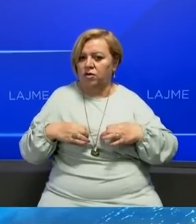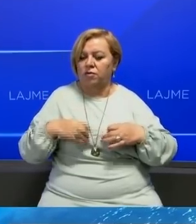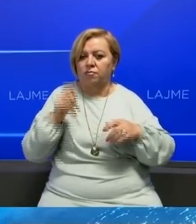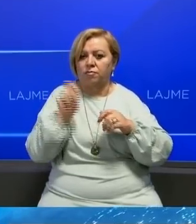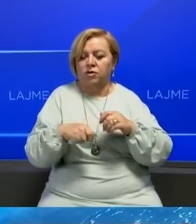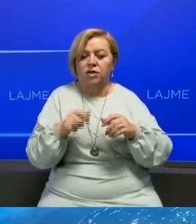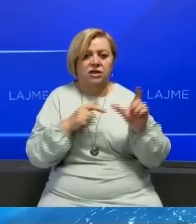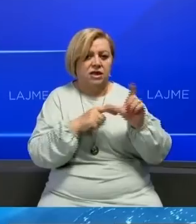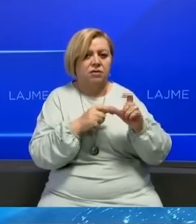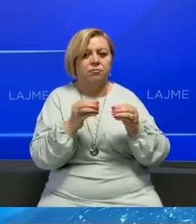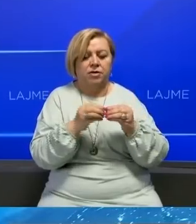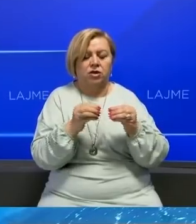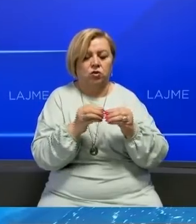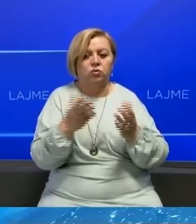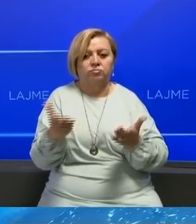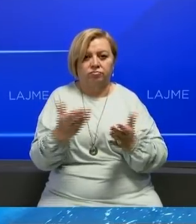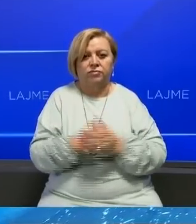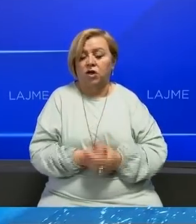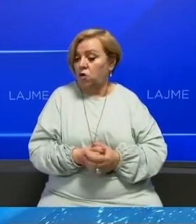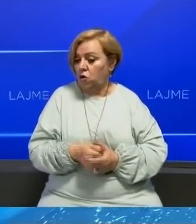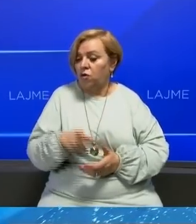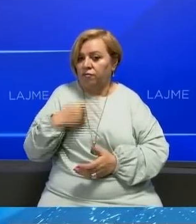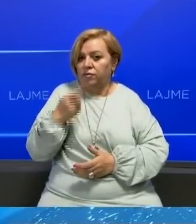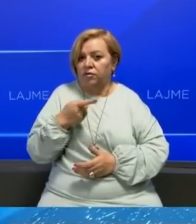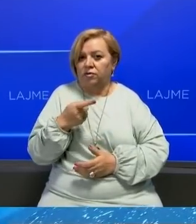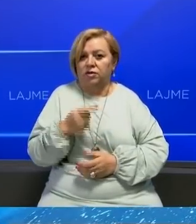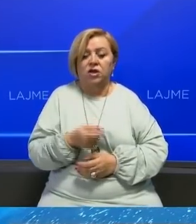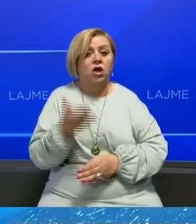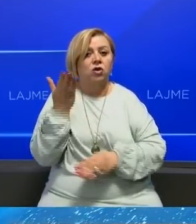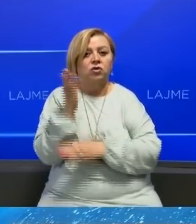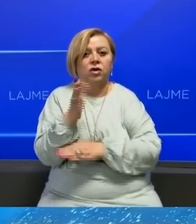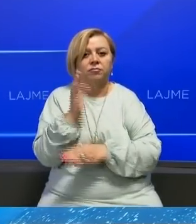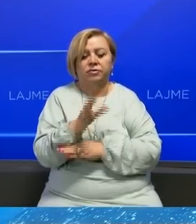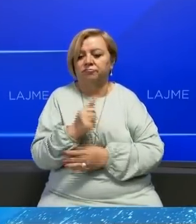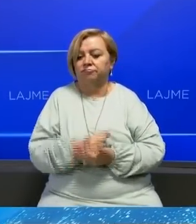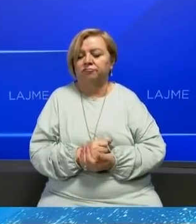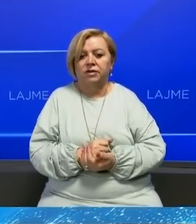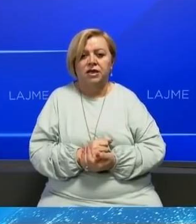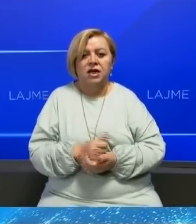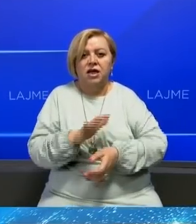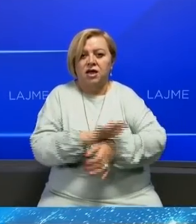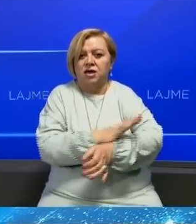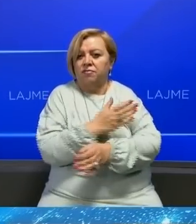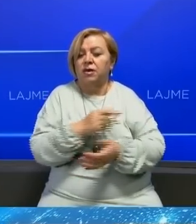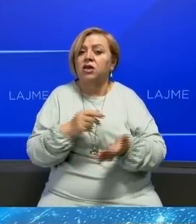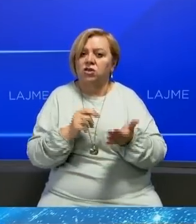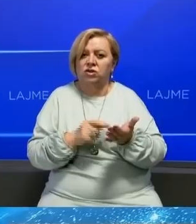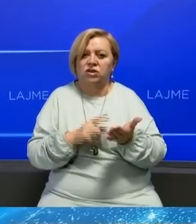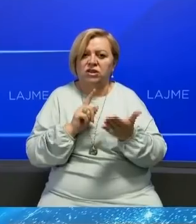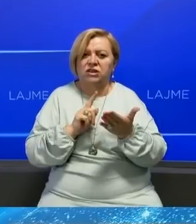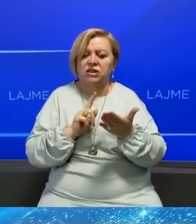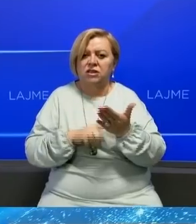bordit Sali Bashota. Kjo pas i kuj fundit, teksoj se deputetet po lezojnë reagimet të sindikatave.